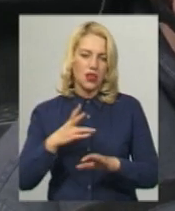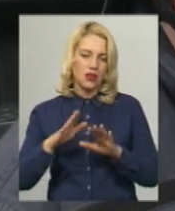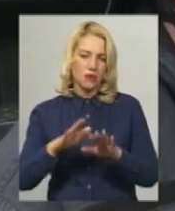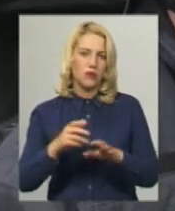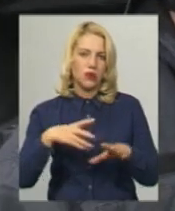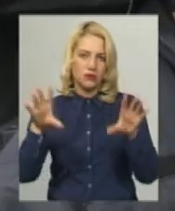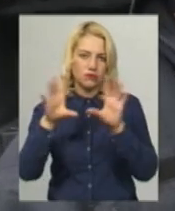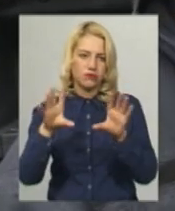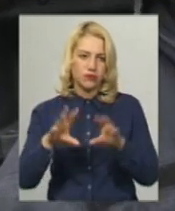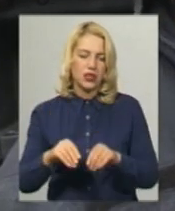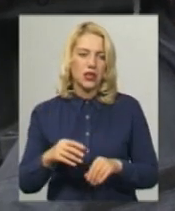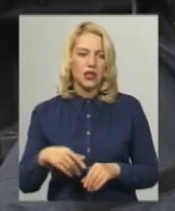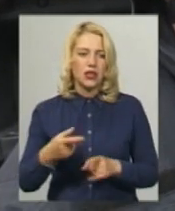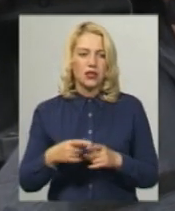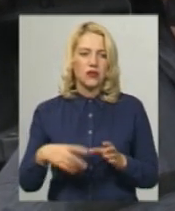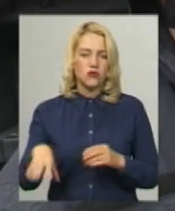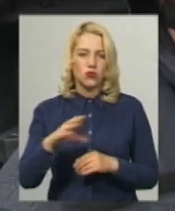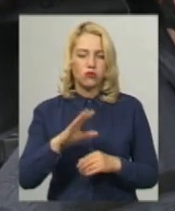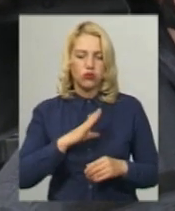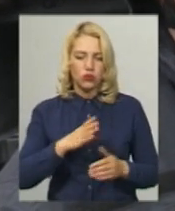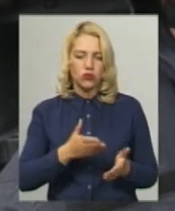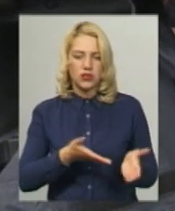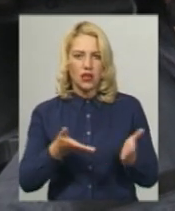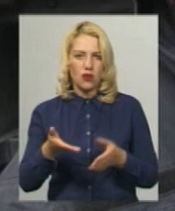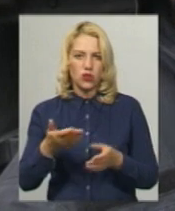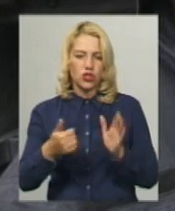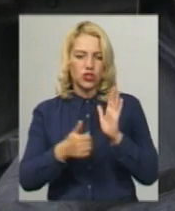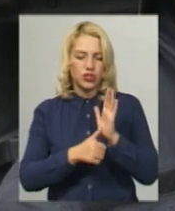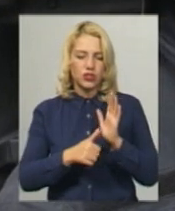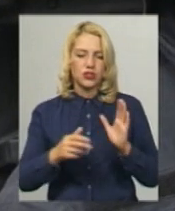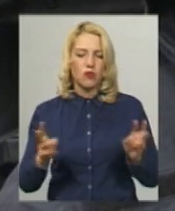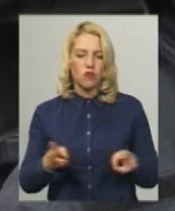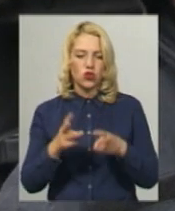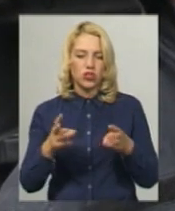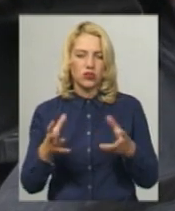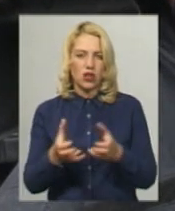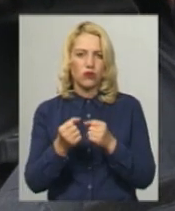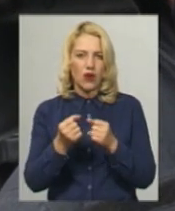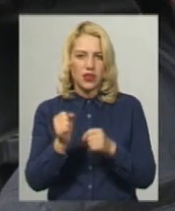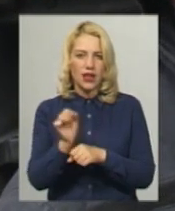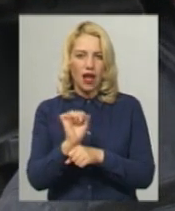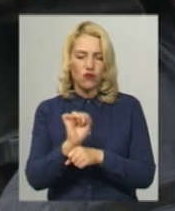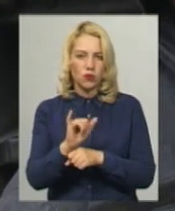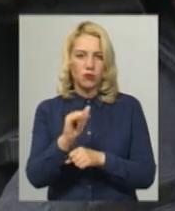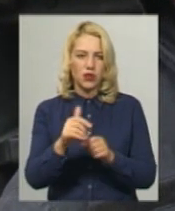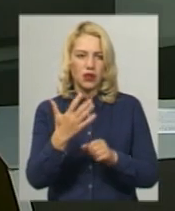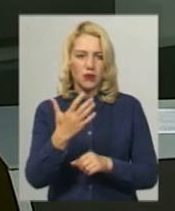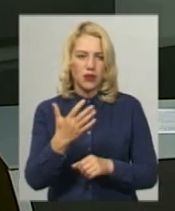-рятувальних підрозділів. Всього до ліквідації пожежі було залучено 6 пожежно-рятувальних автомобілів та 25 чоловік особого складу.